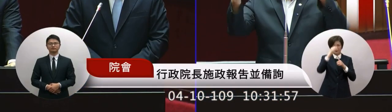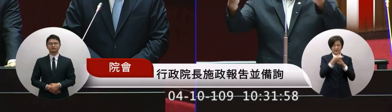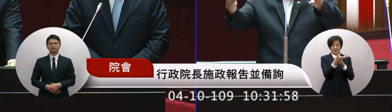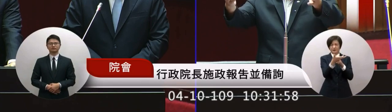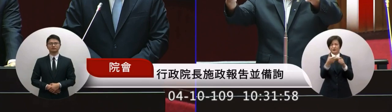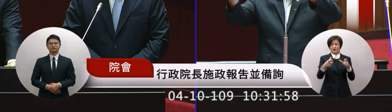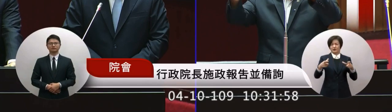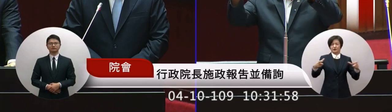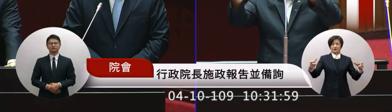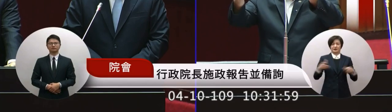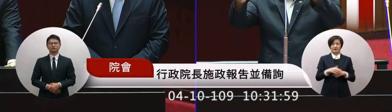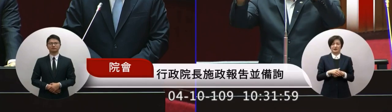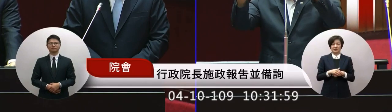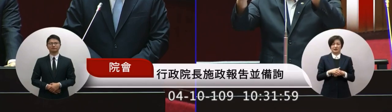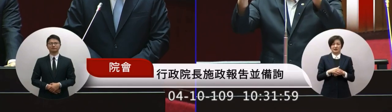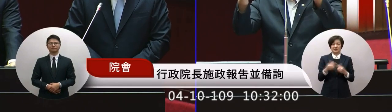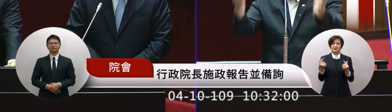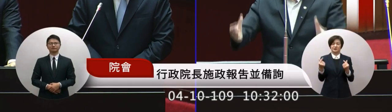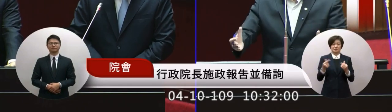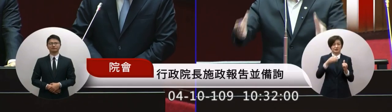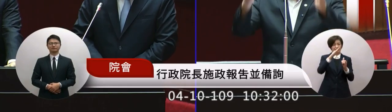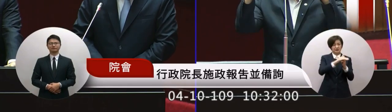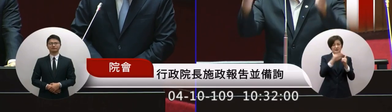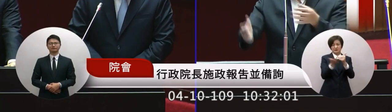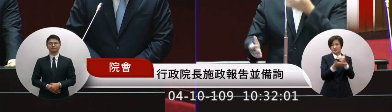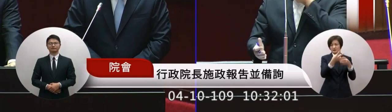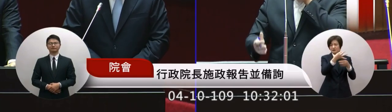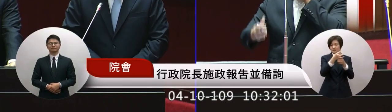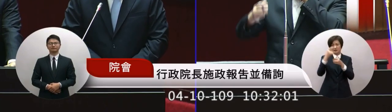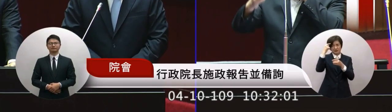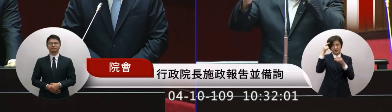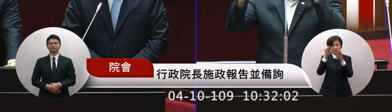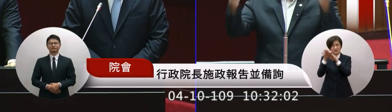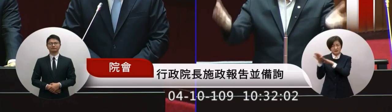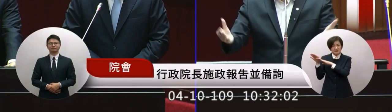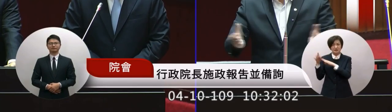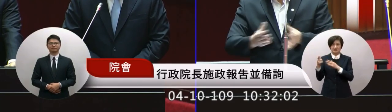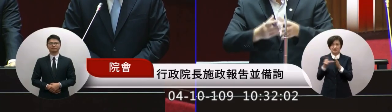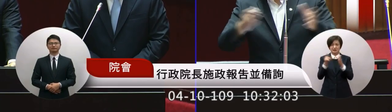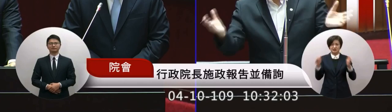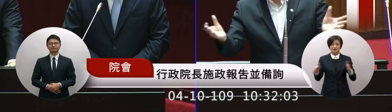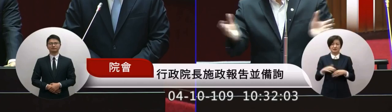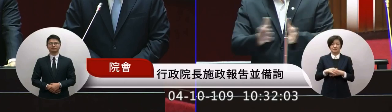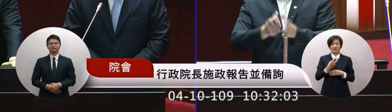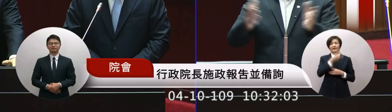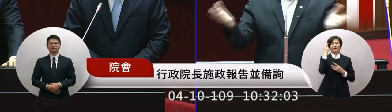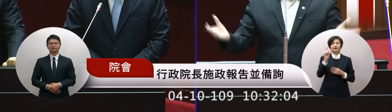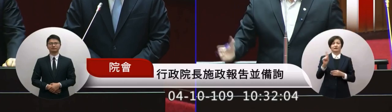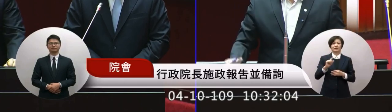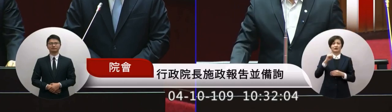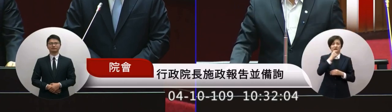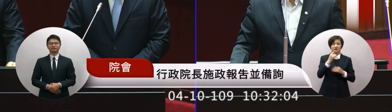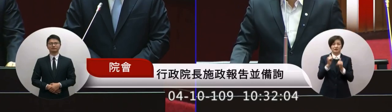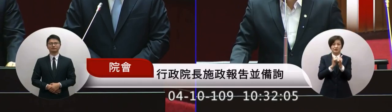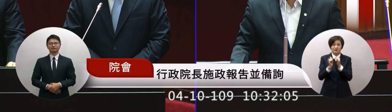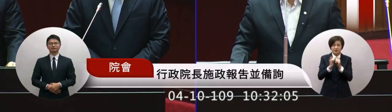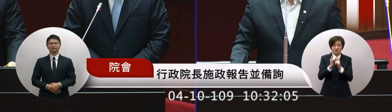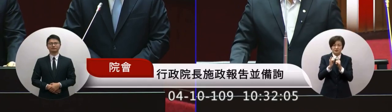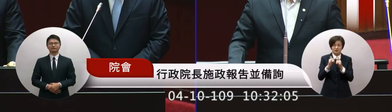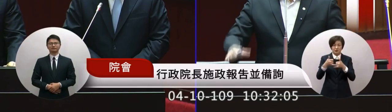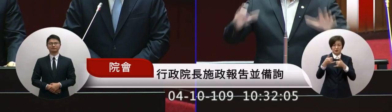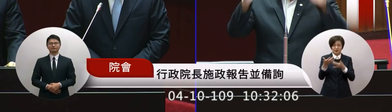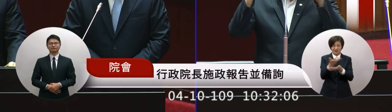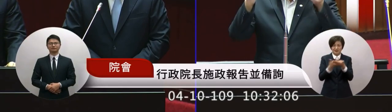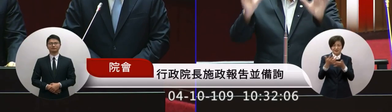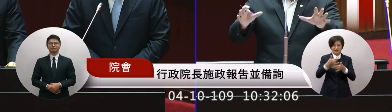很有因為從清明假期這個經驗我們發覺說大家對社交距離的保持大家都沒有遵守